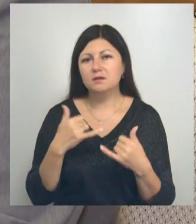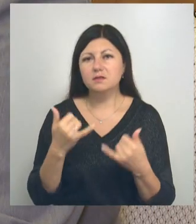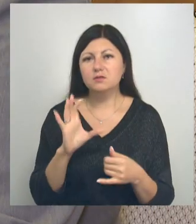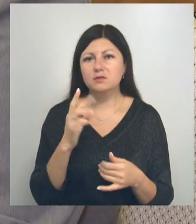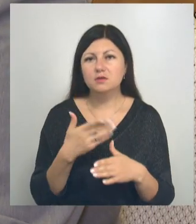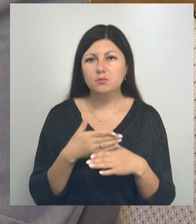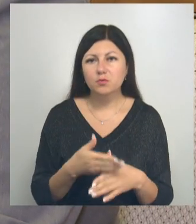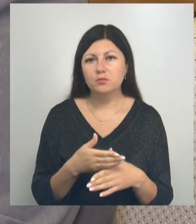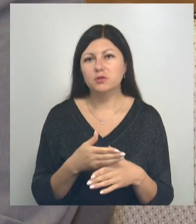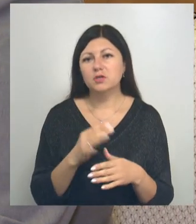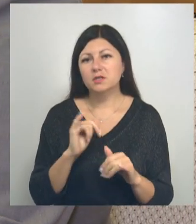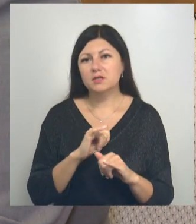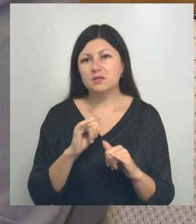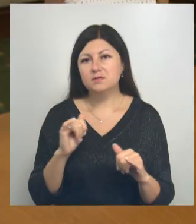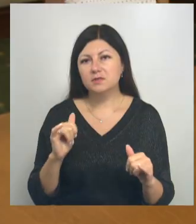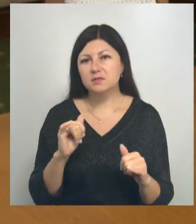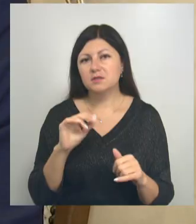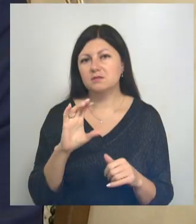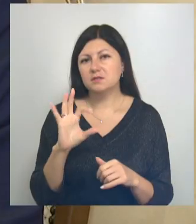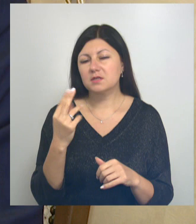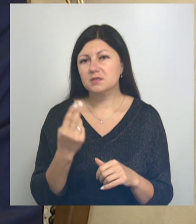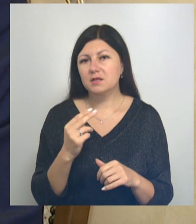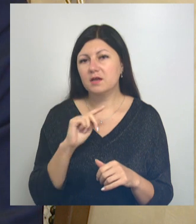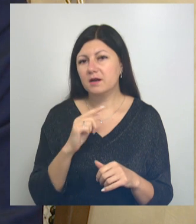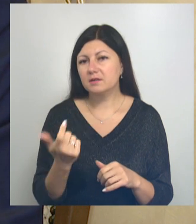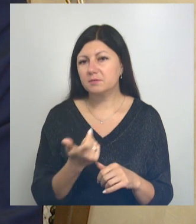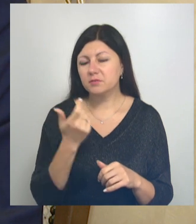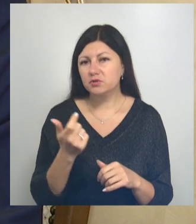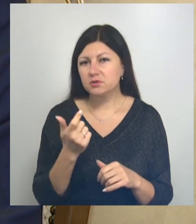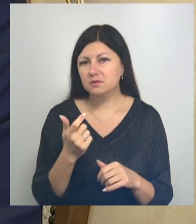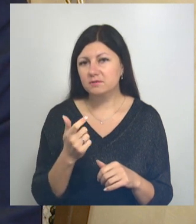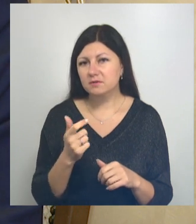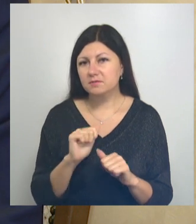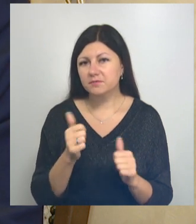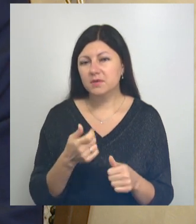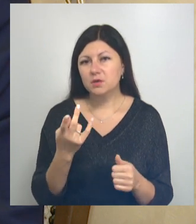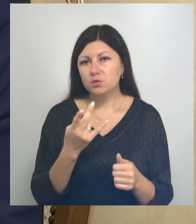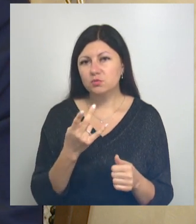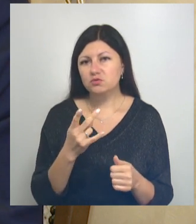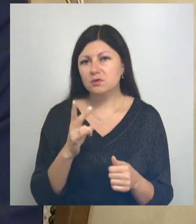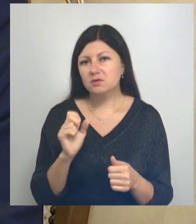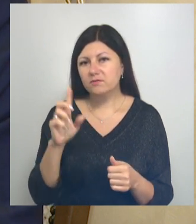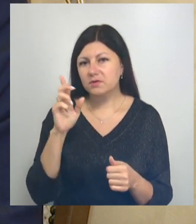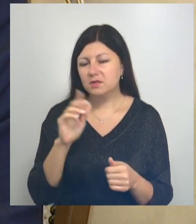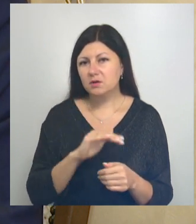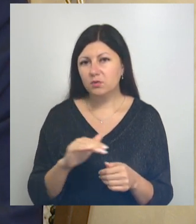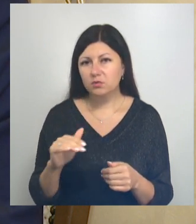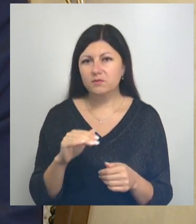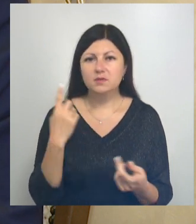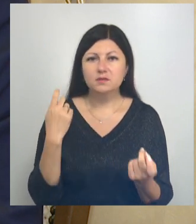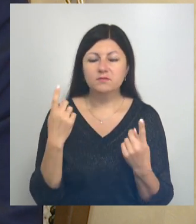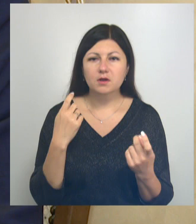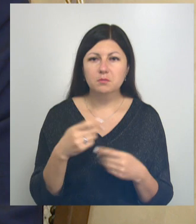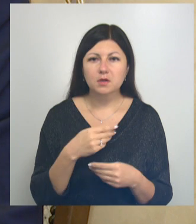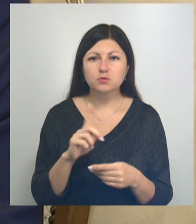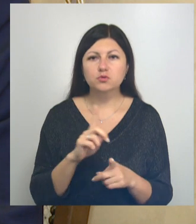помощи, развитие экономического сектора. Нужно, конечно, выносить на федеральный уровень и информацию о том,